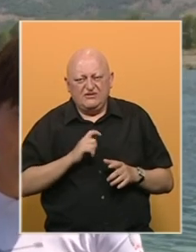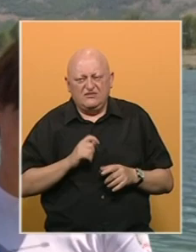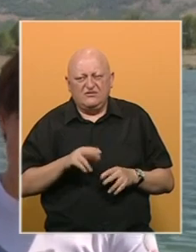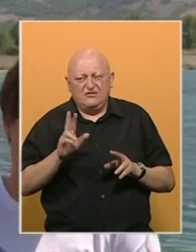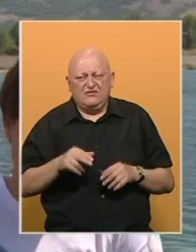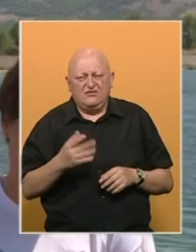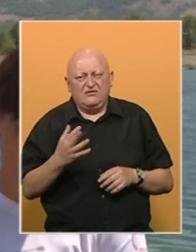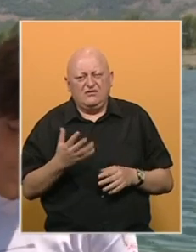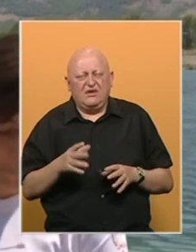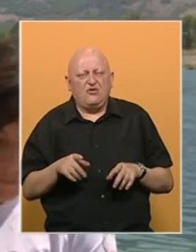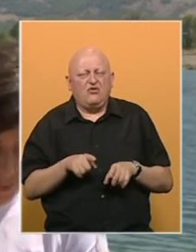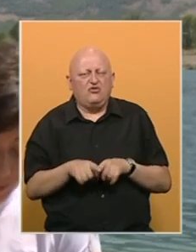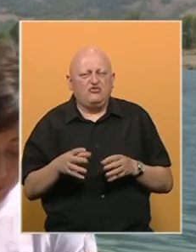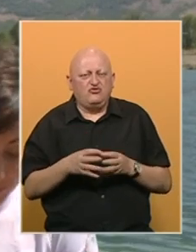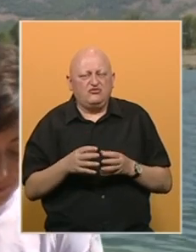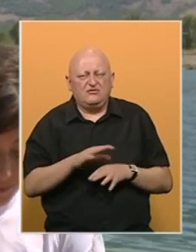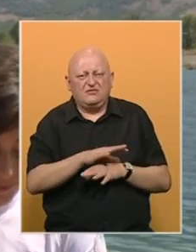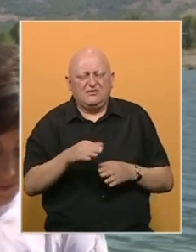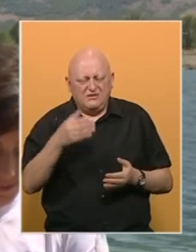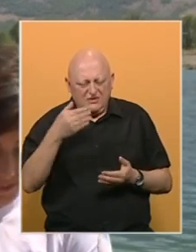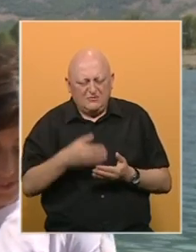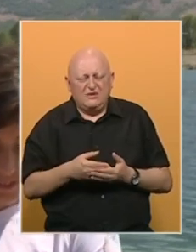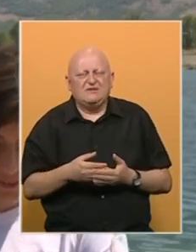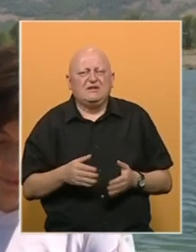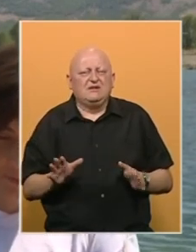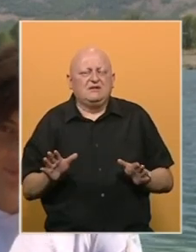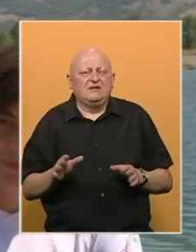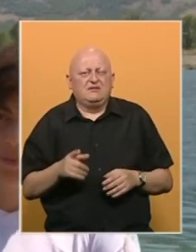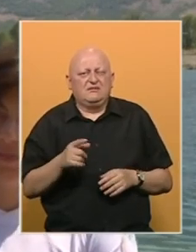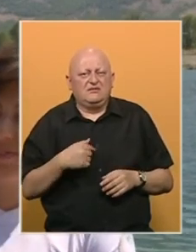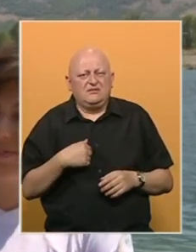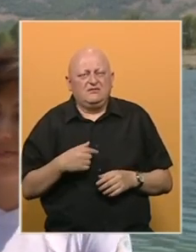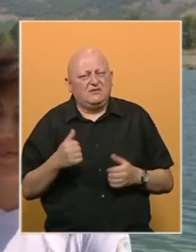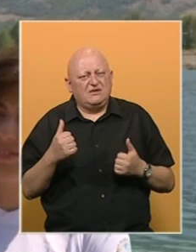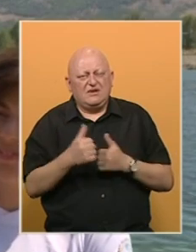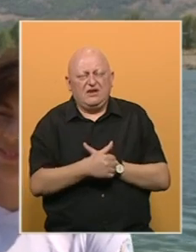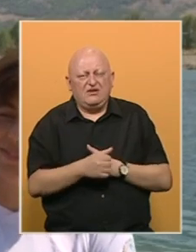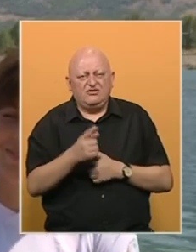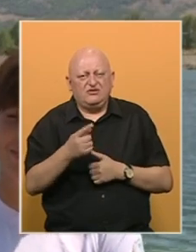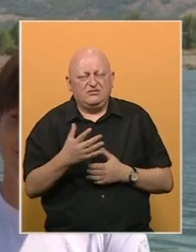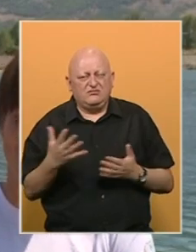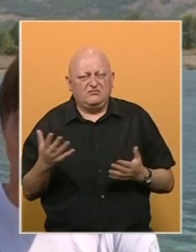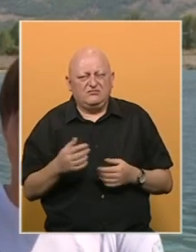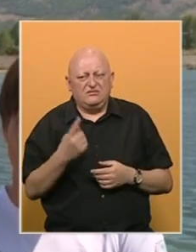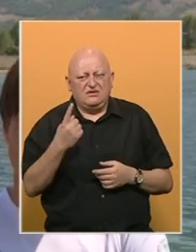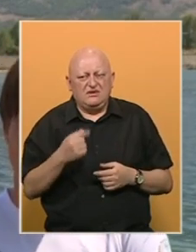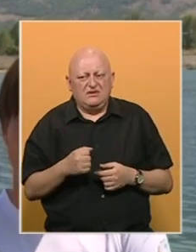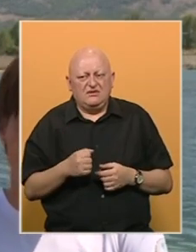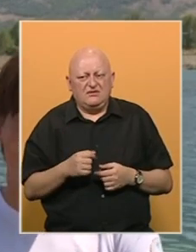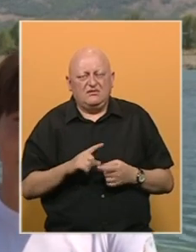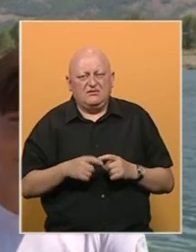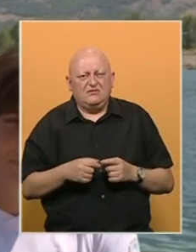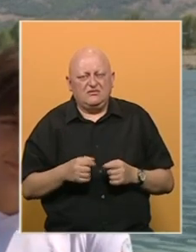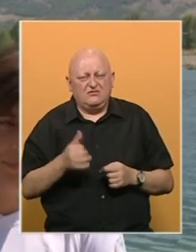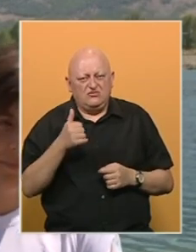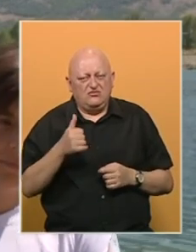Imali smo neko druženje poslije pa sam pre svima priznala da sam bio u krivu i da je to jedna stvarno